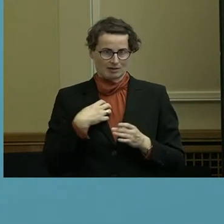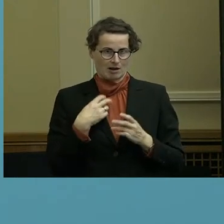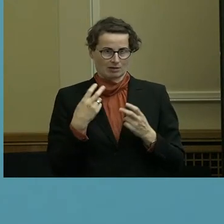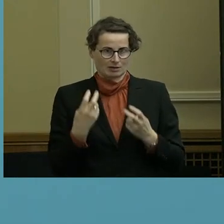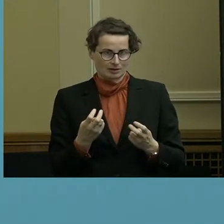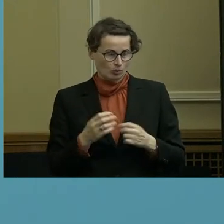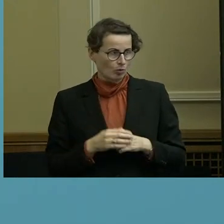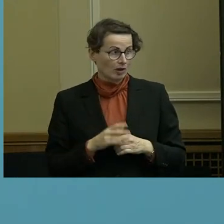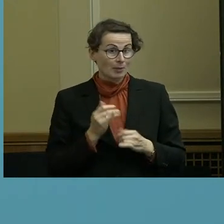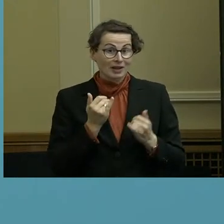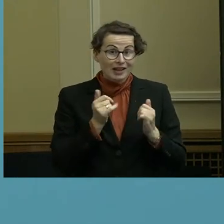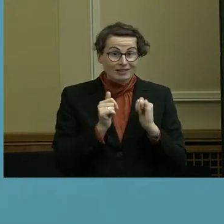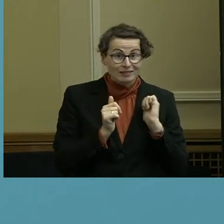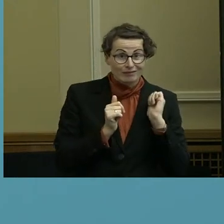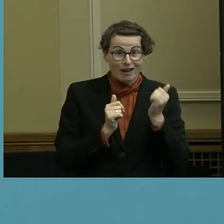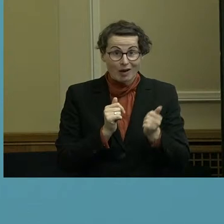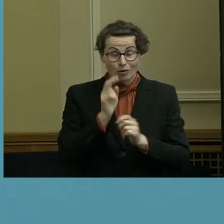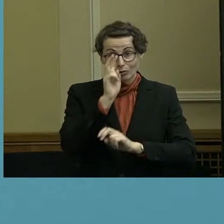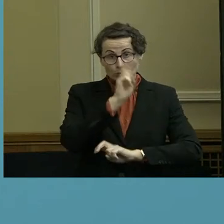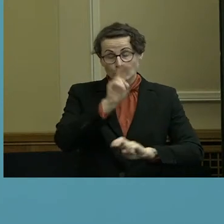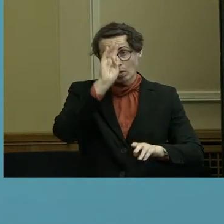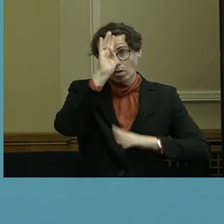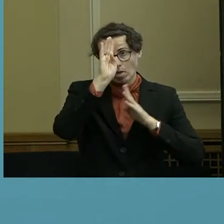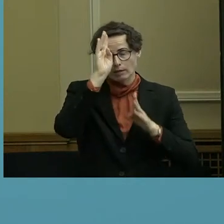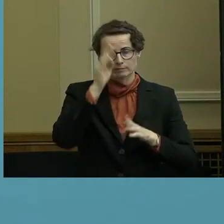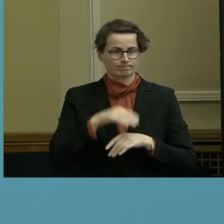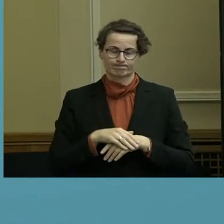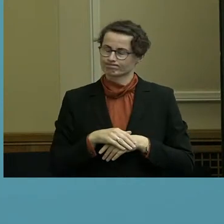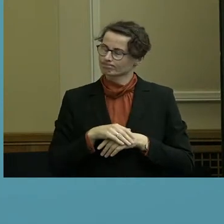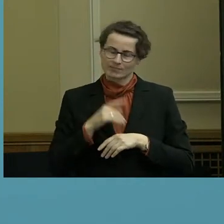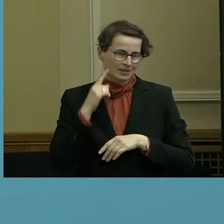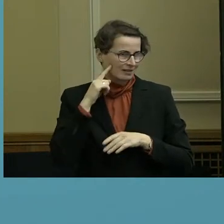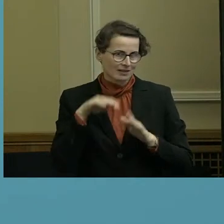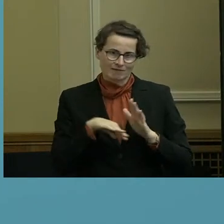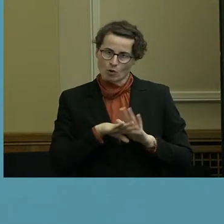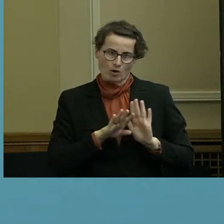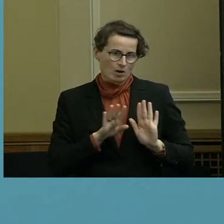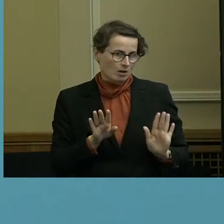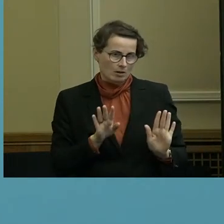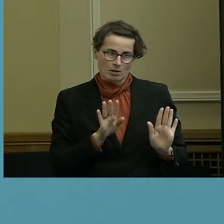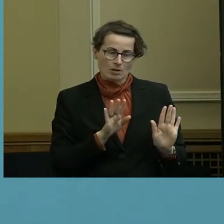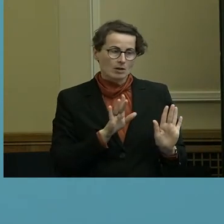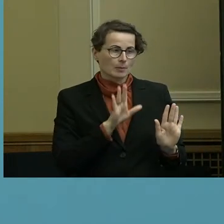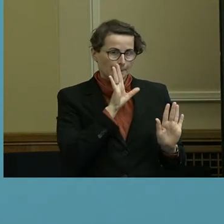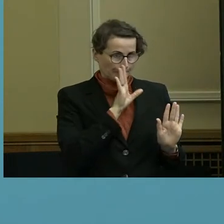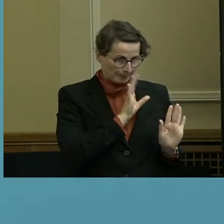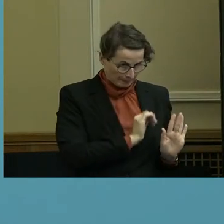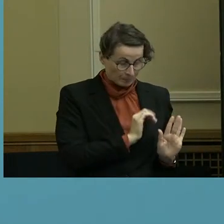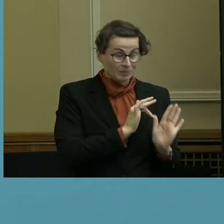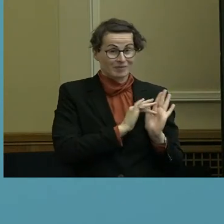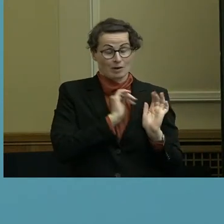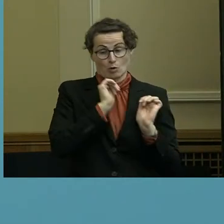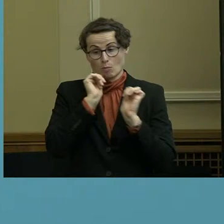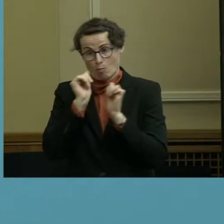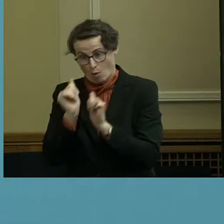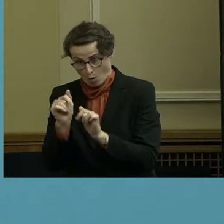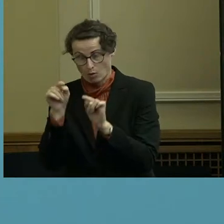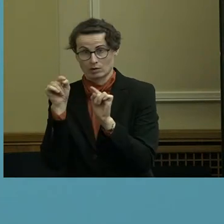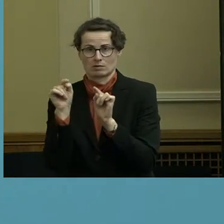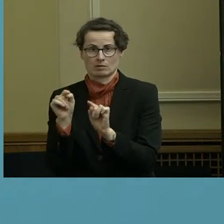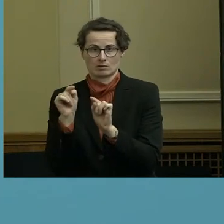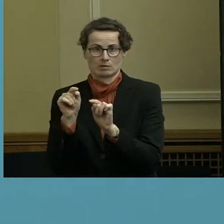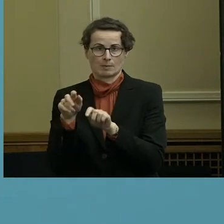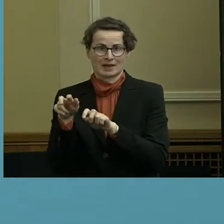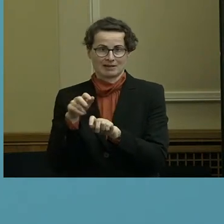keinen Sinn, heute über was zu diskutieren und morgen unter Umständen was